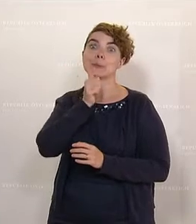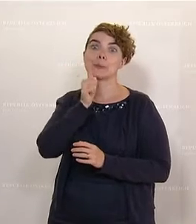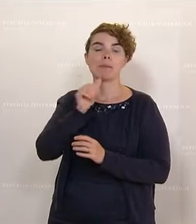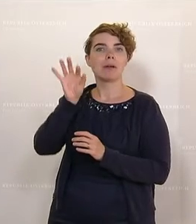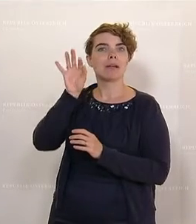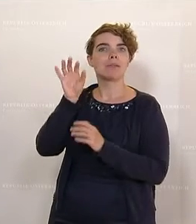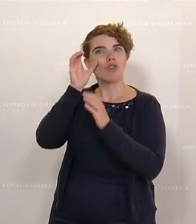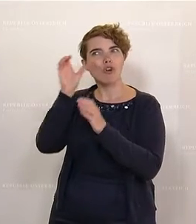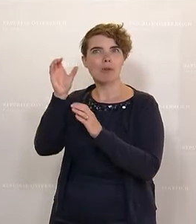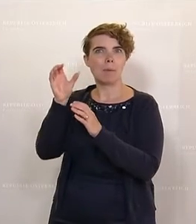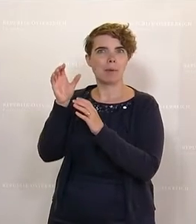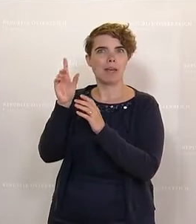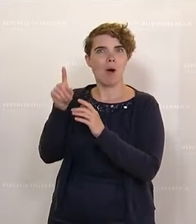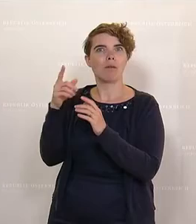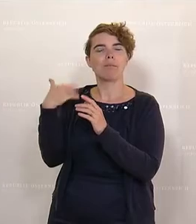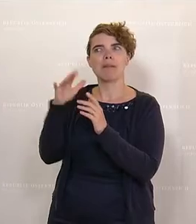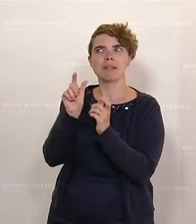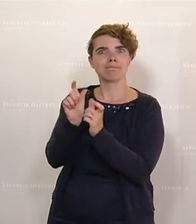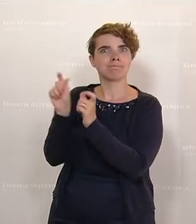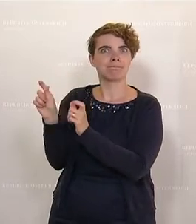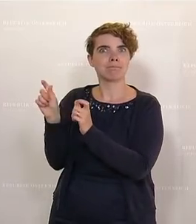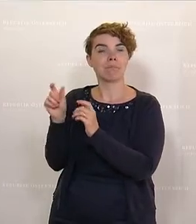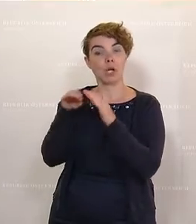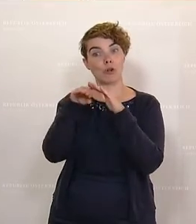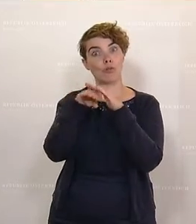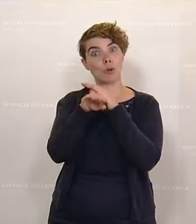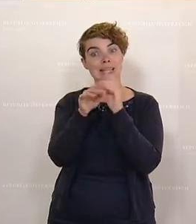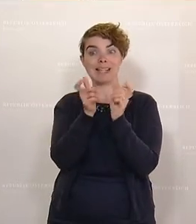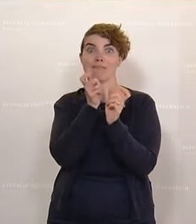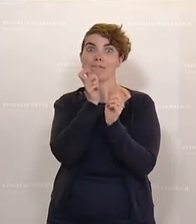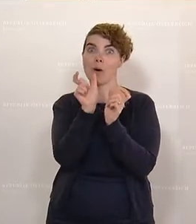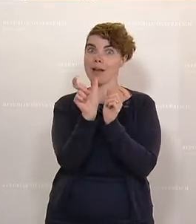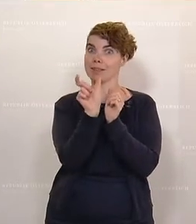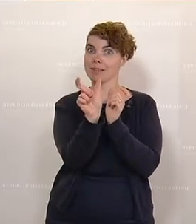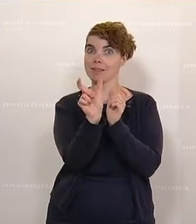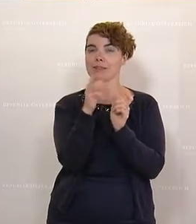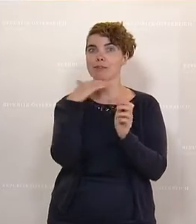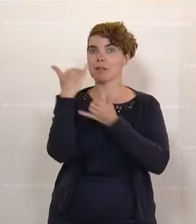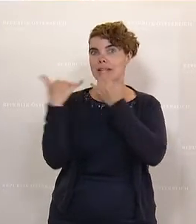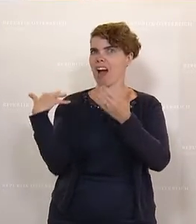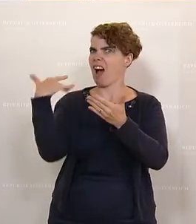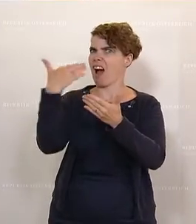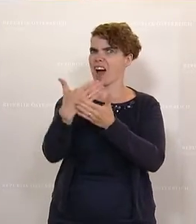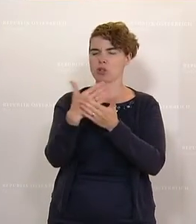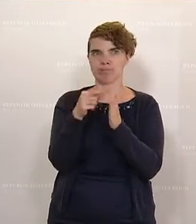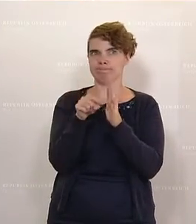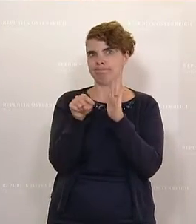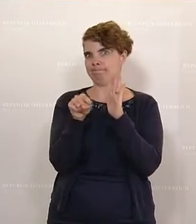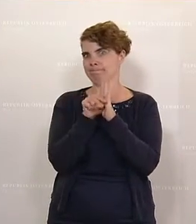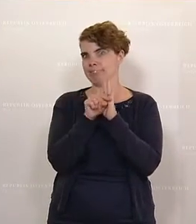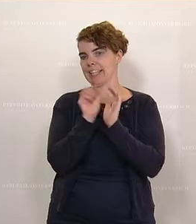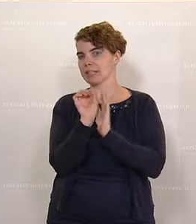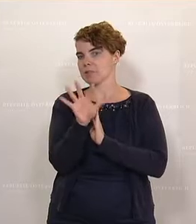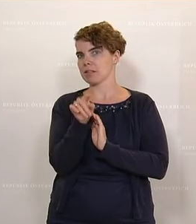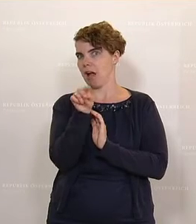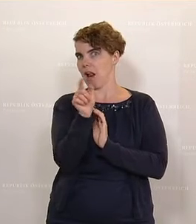durchgesetzt hat, auf Abwehr gebaut. Das Wort Flüchtling wird seit vielen, vielen Jahren in Österreich rein negativ konnotiert und